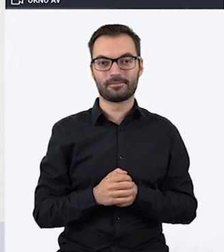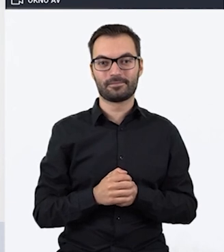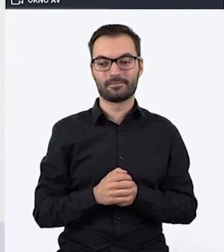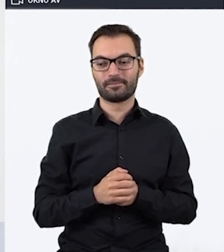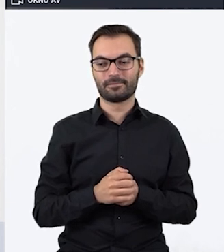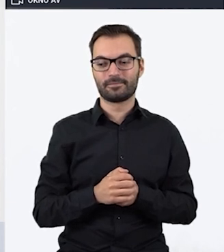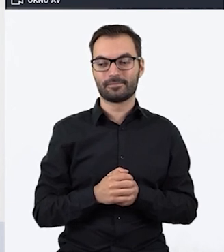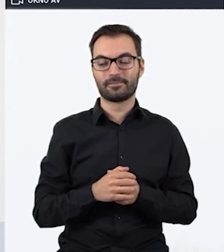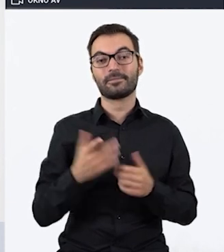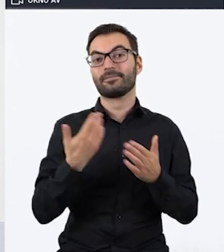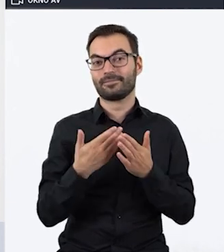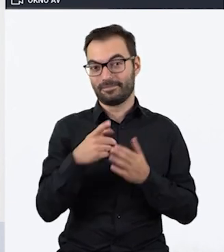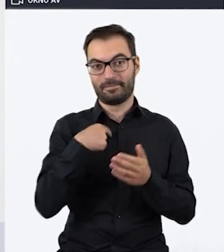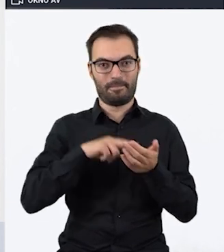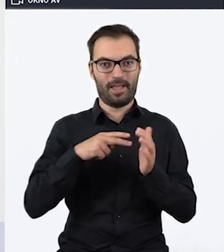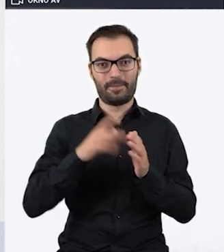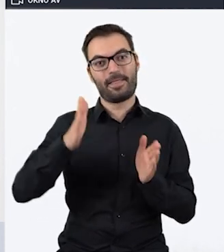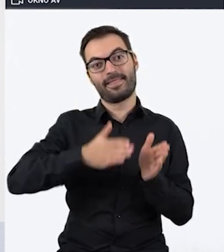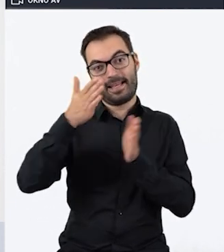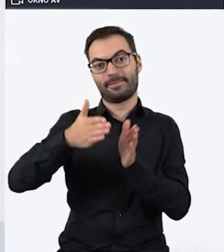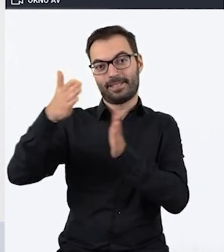spotkania, ponieważ planujemy już kolejne